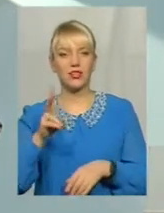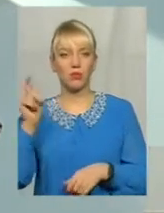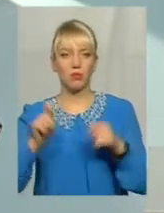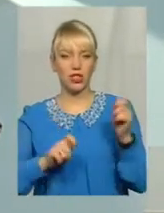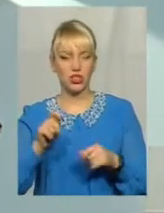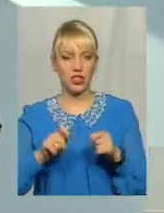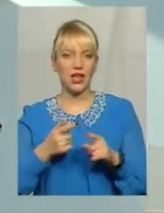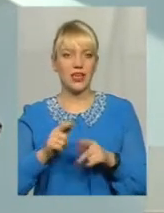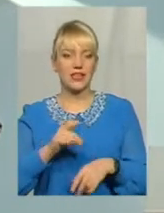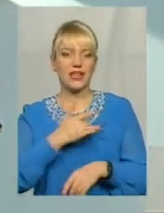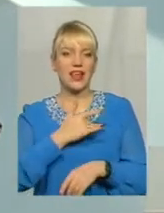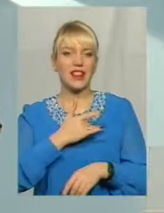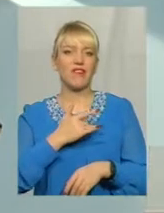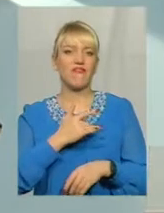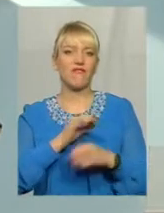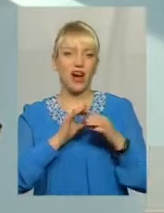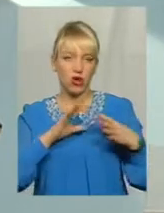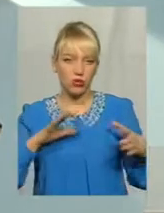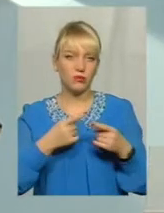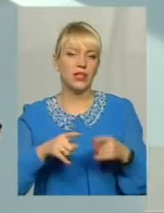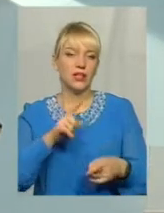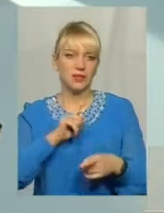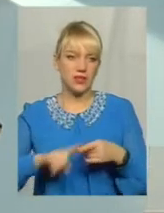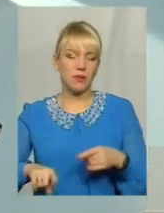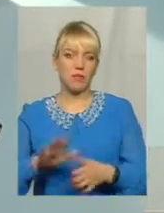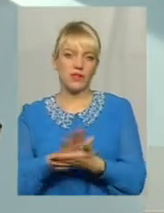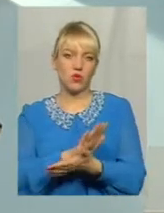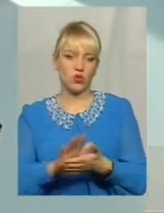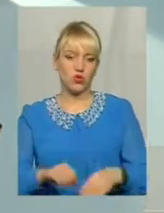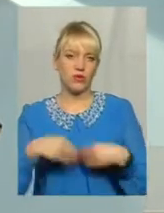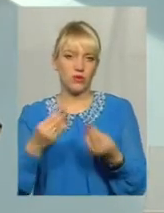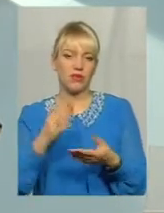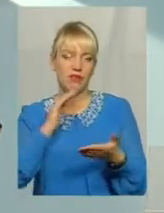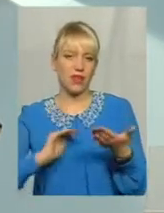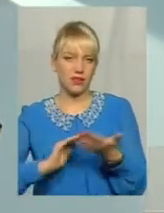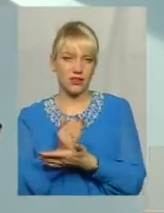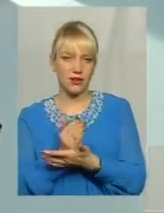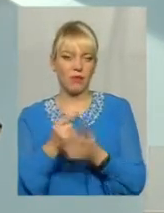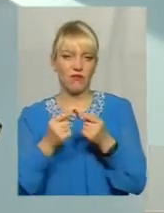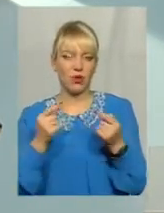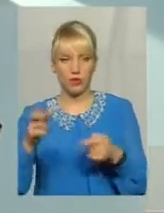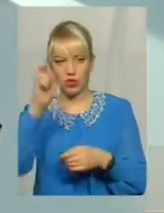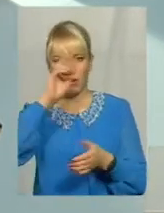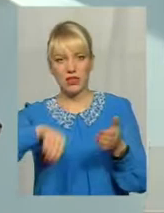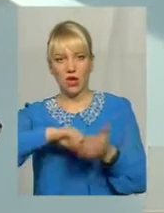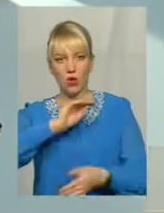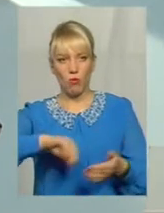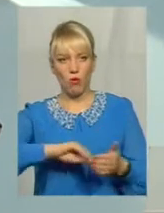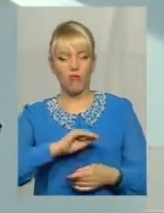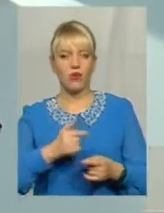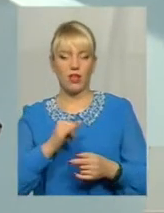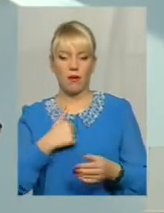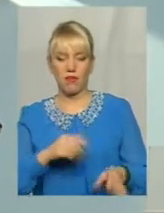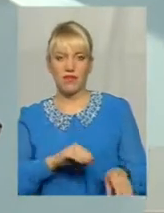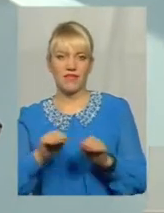з інфарктом міокарду Теж саме, і стентування забезпечуємо безкоштовно, якісними виробами Держава закуповує, ми їх, скажімо,